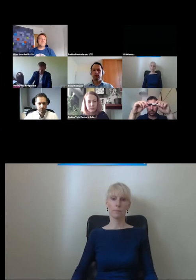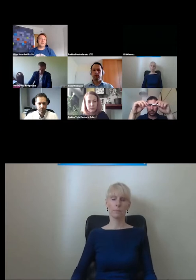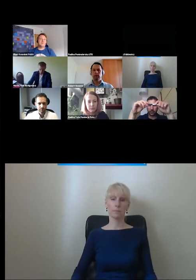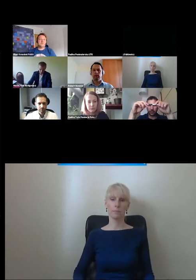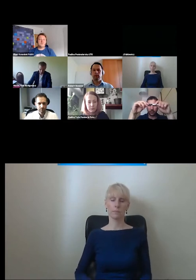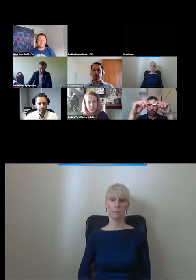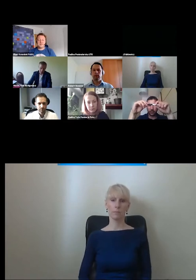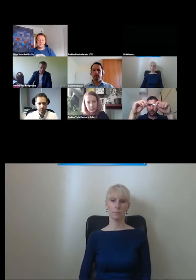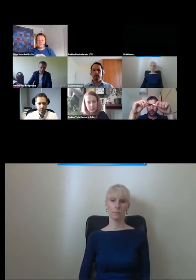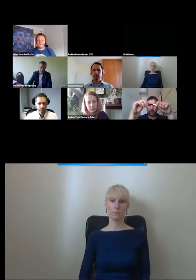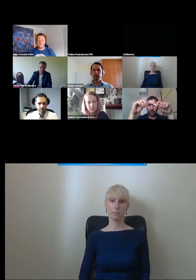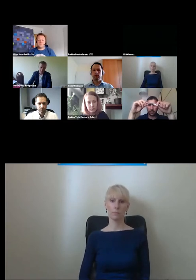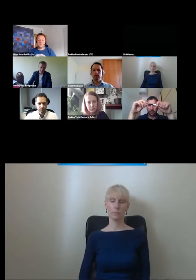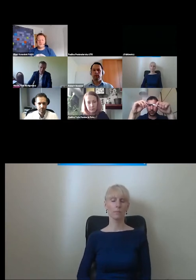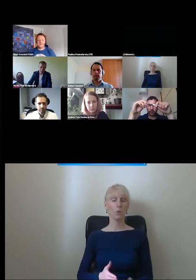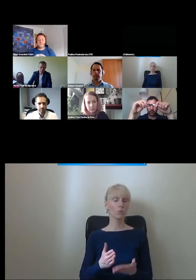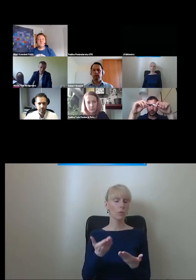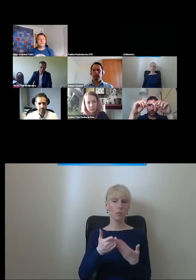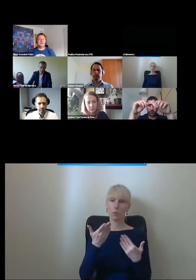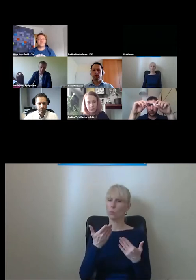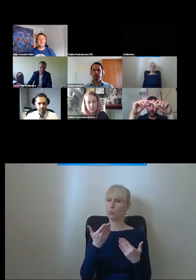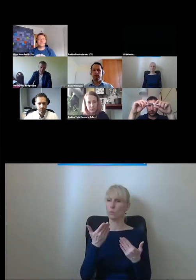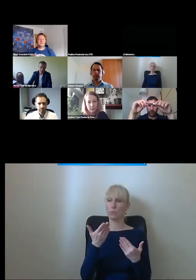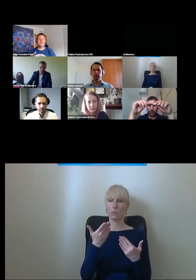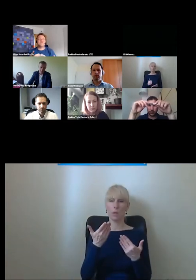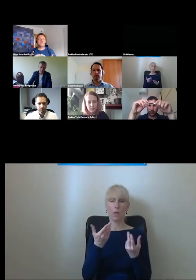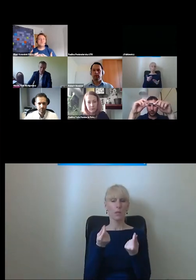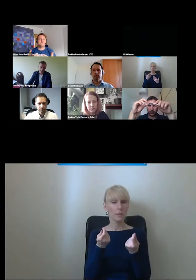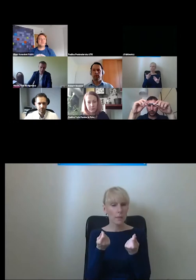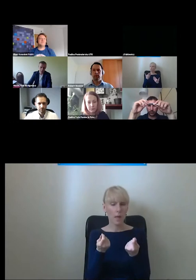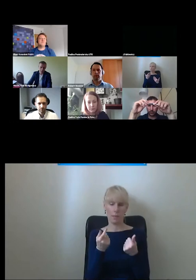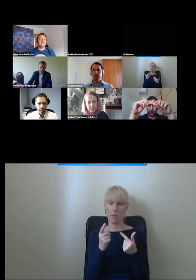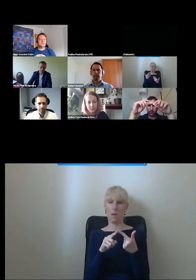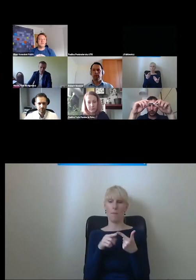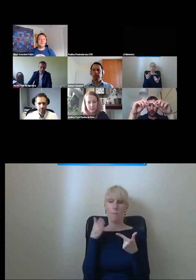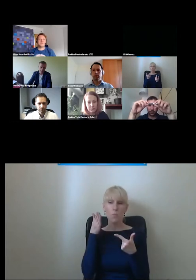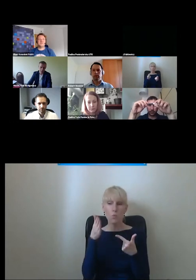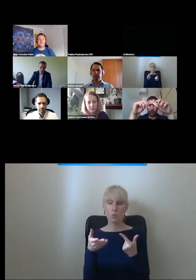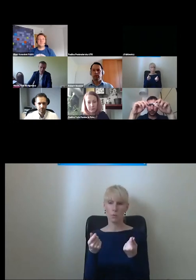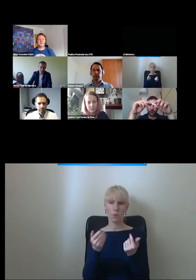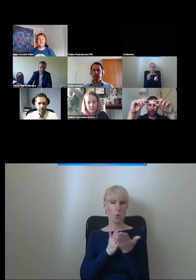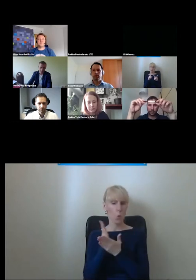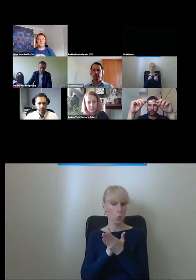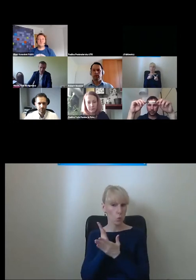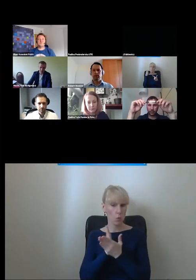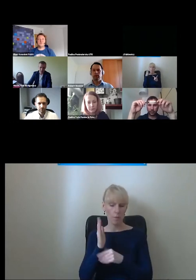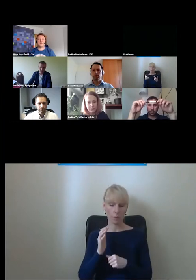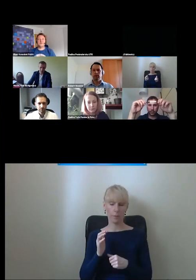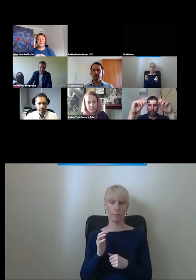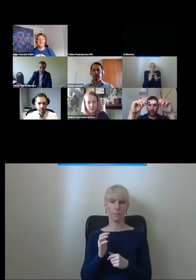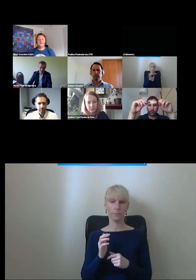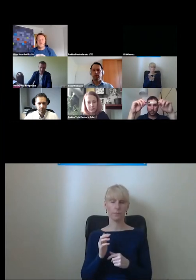różnymi rzeczami. Różnią się ceną, różnią się miejscem, które zajmują ceną później, jeśli chodzi o